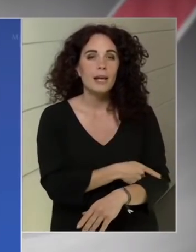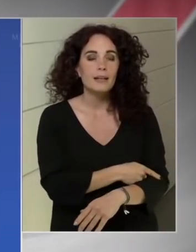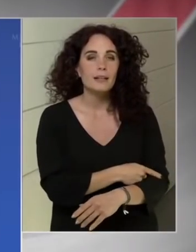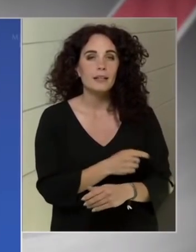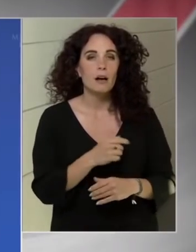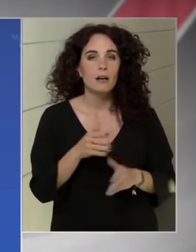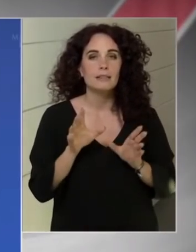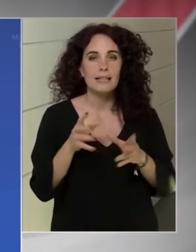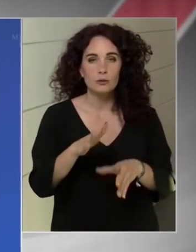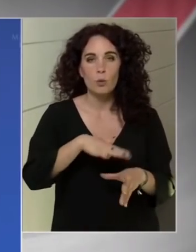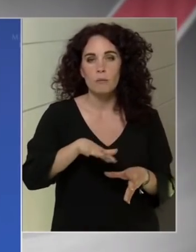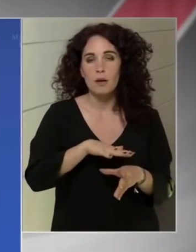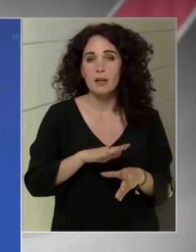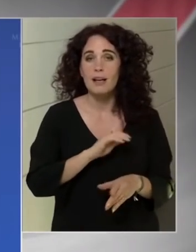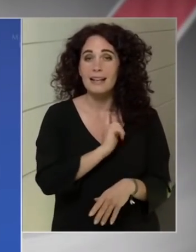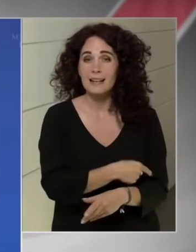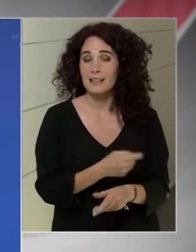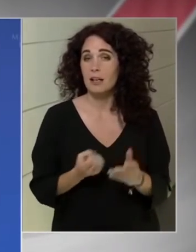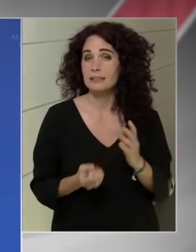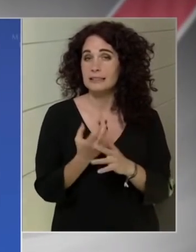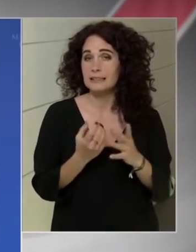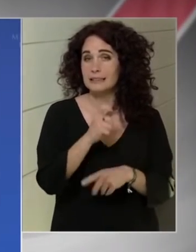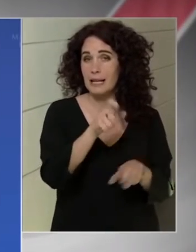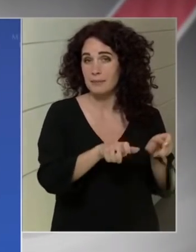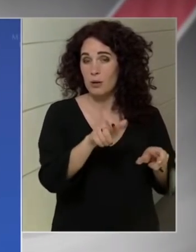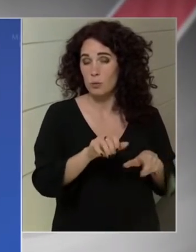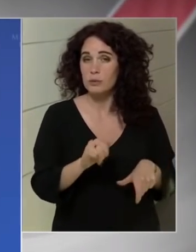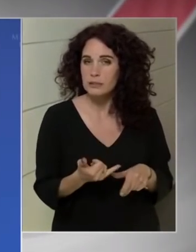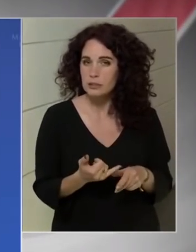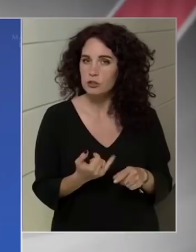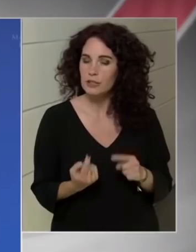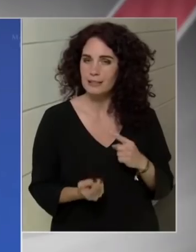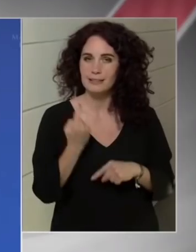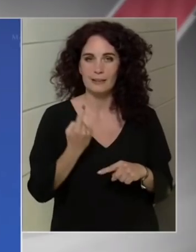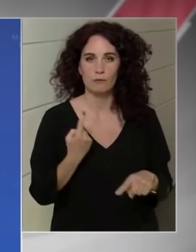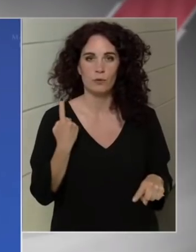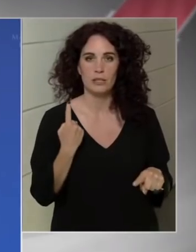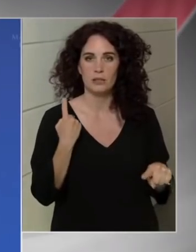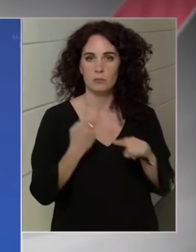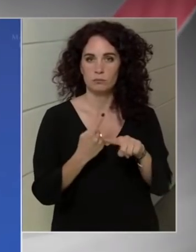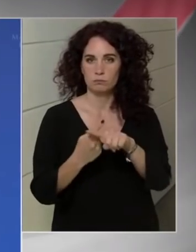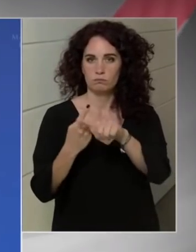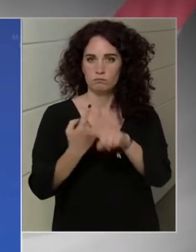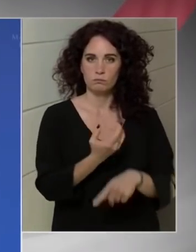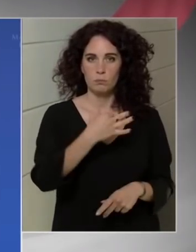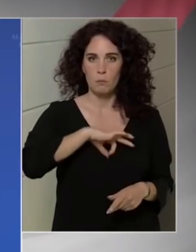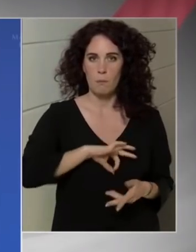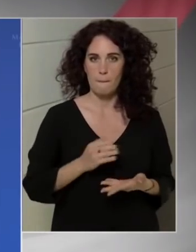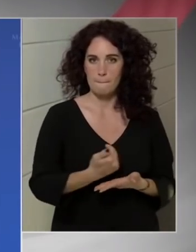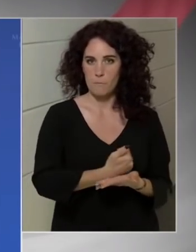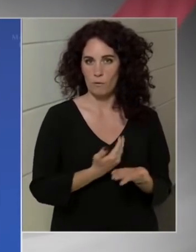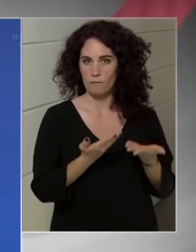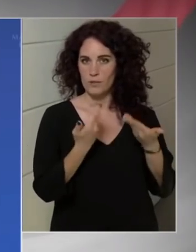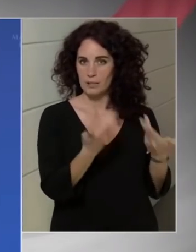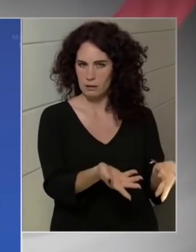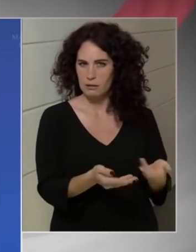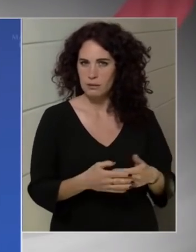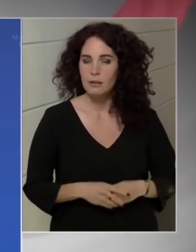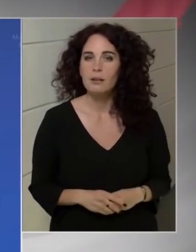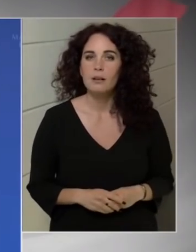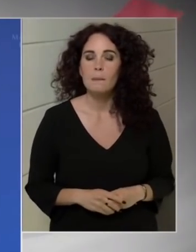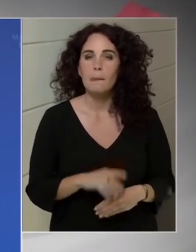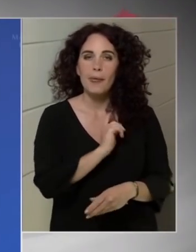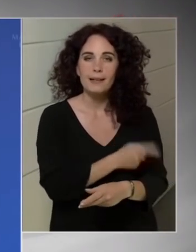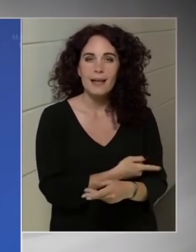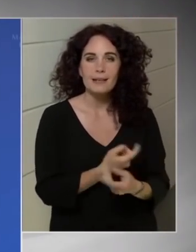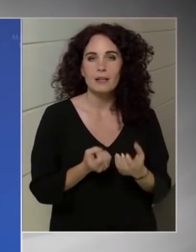ára majdnem kétszeresére, a gáz ára majdnem négyszeresére emelkedett egy év alatt. De az energiaszektorban az